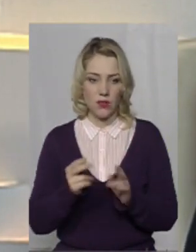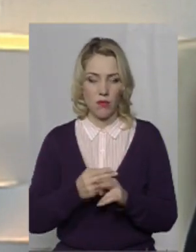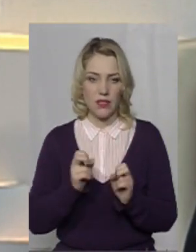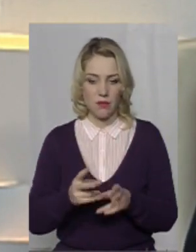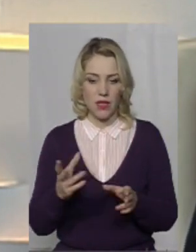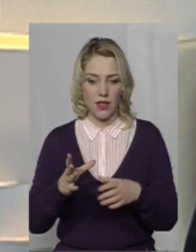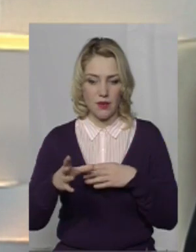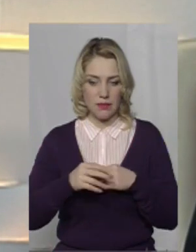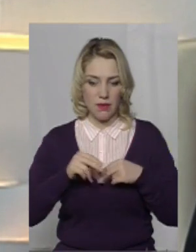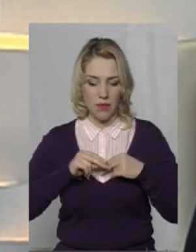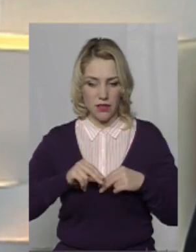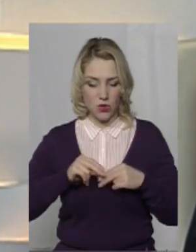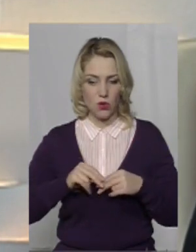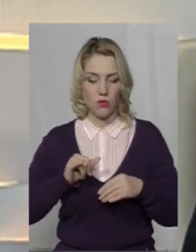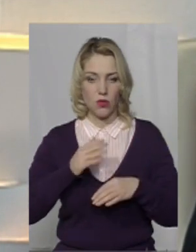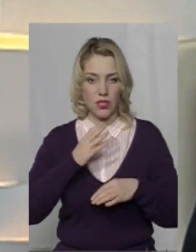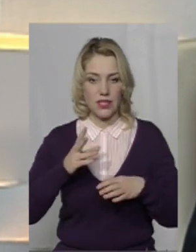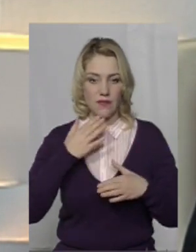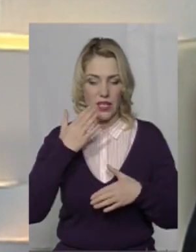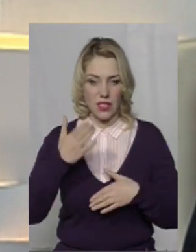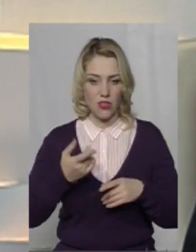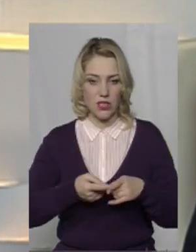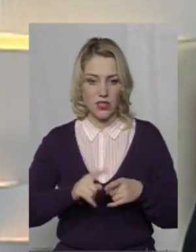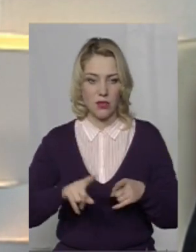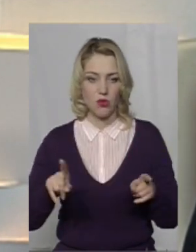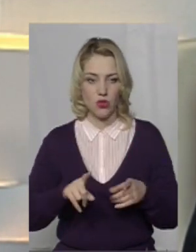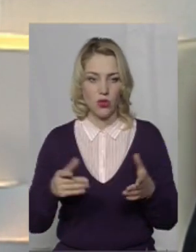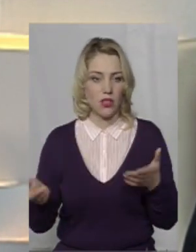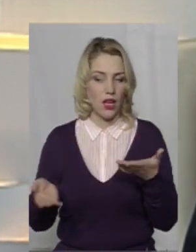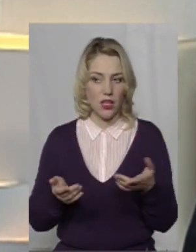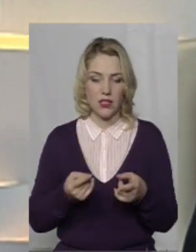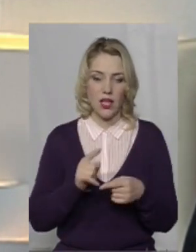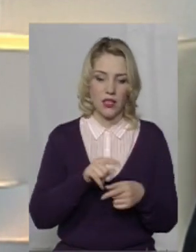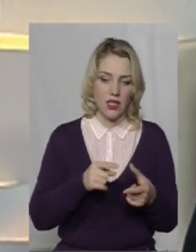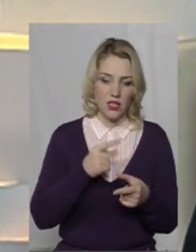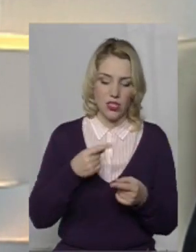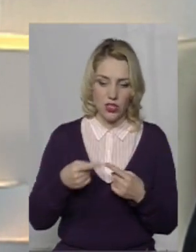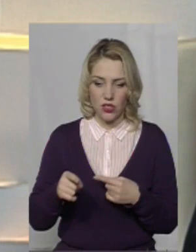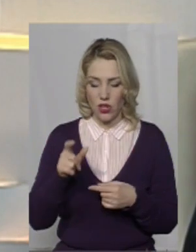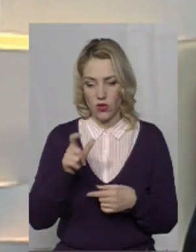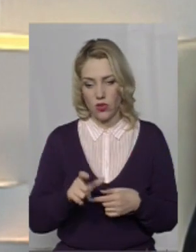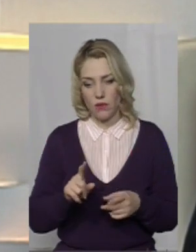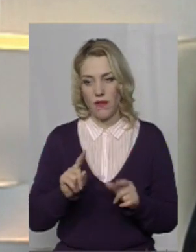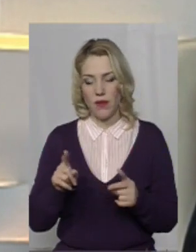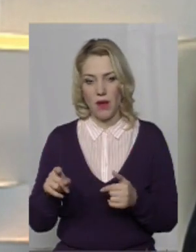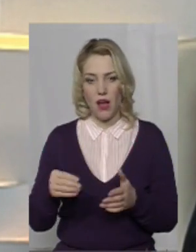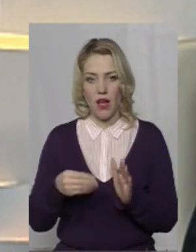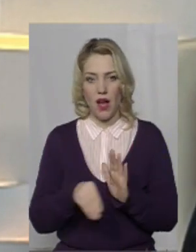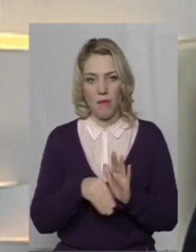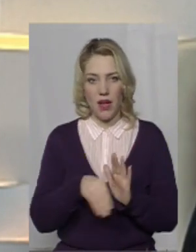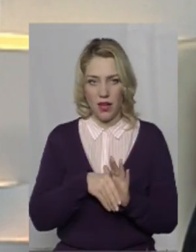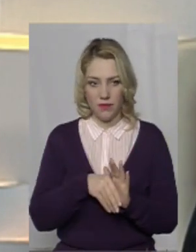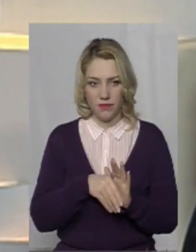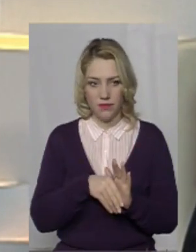співпрацюємо, звертаються з тим, що якась та чи інша особа вимагає хабаря